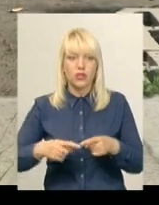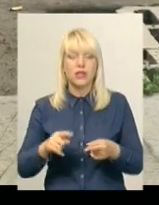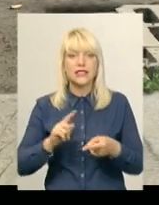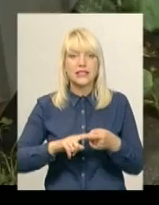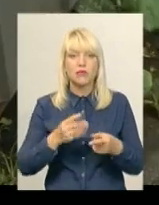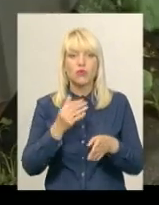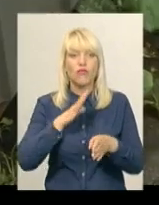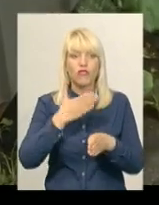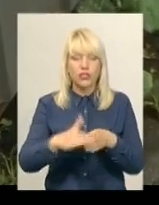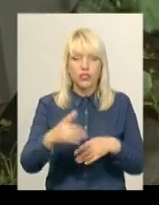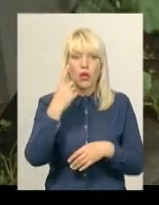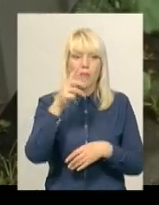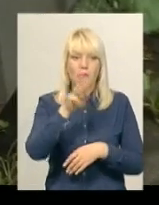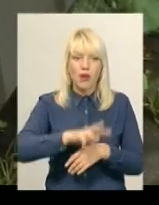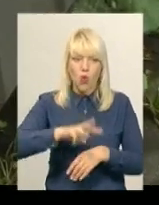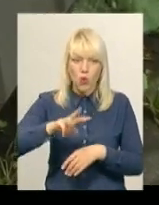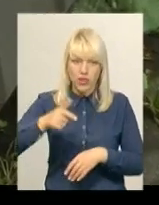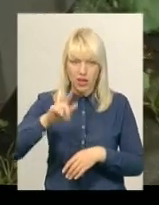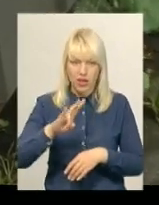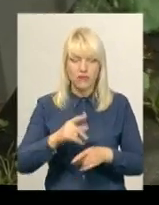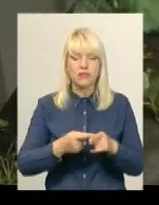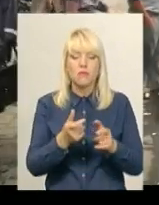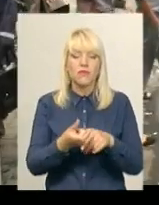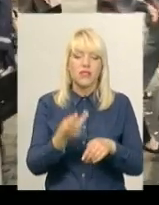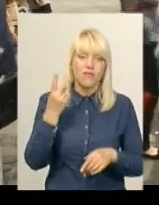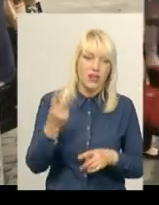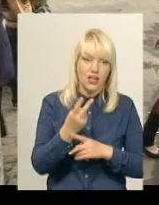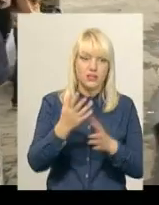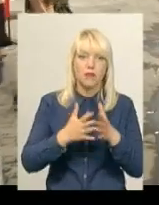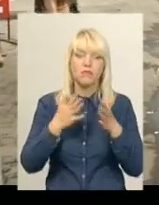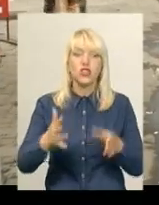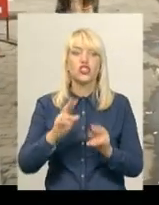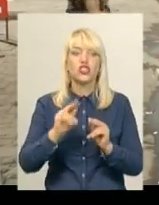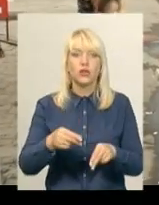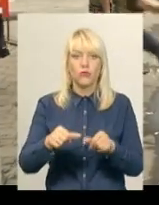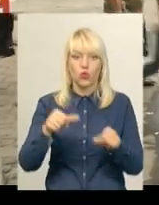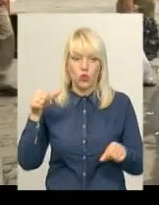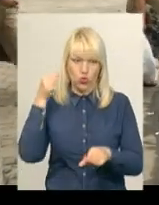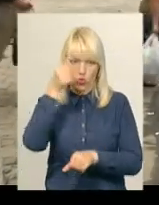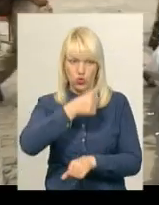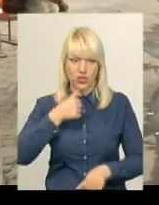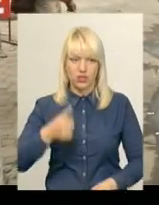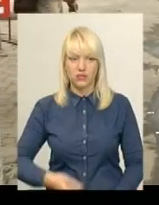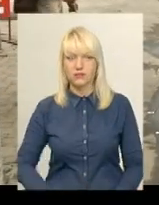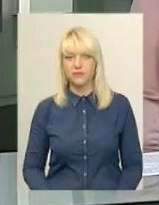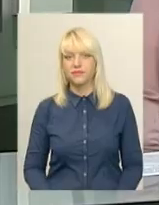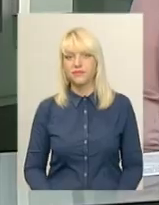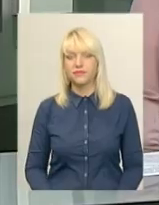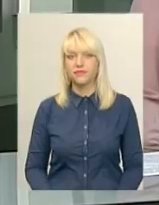виділили більше мільйона гривень. І це вдвічі більше, ніж торік. Світлана Русіна, Володимир Паламар, новини Поділяцентр.